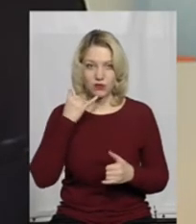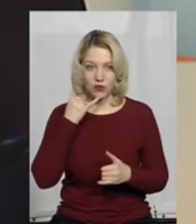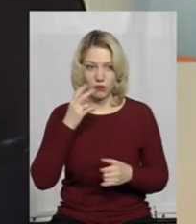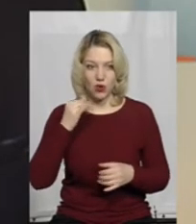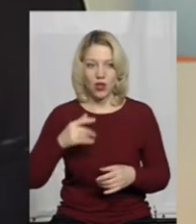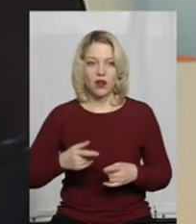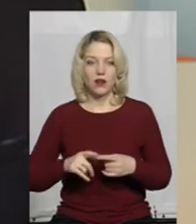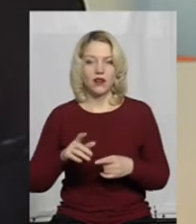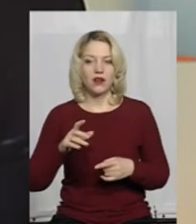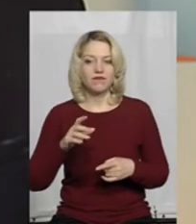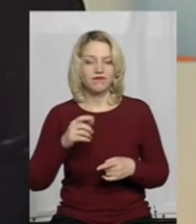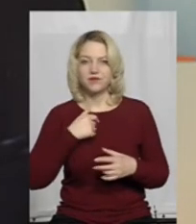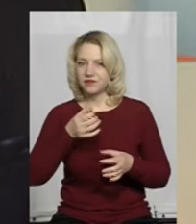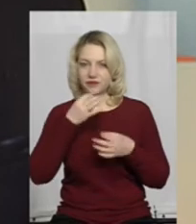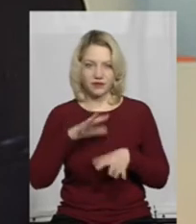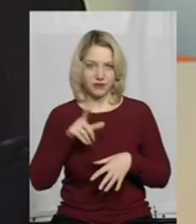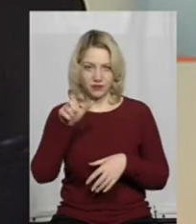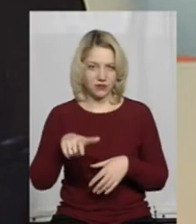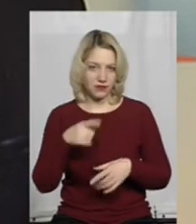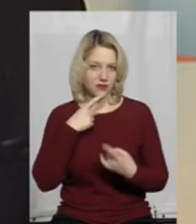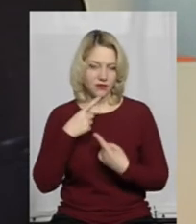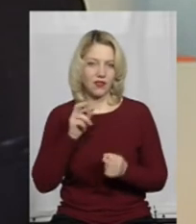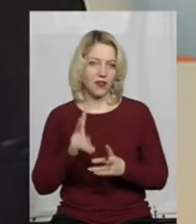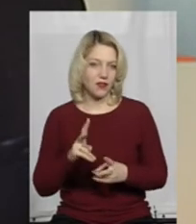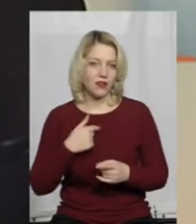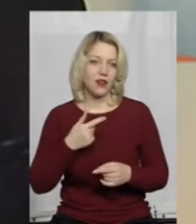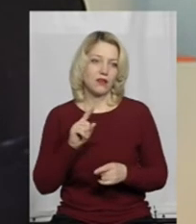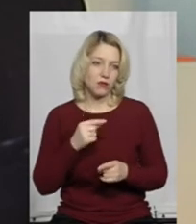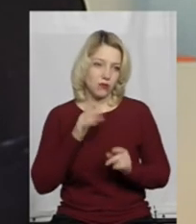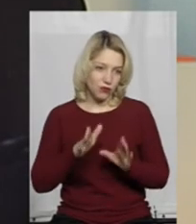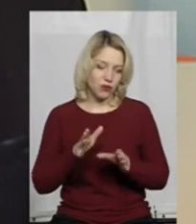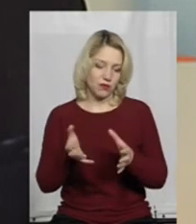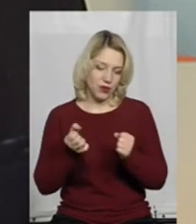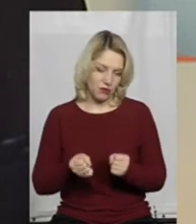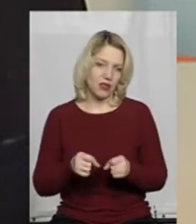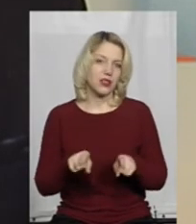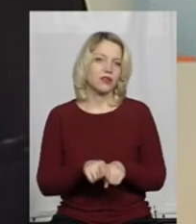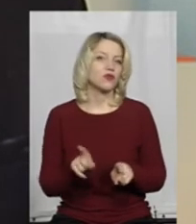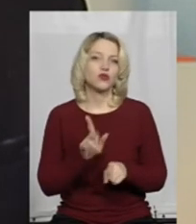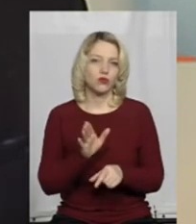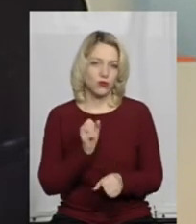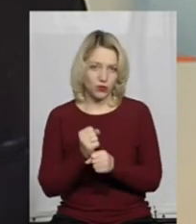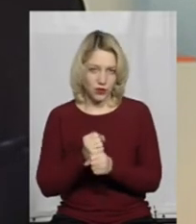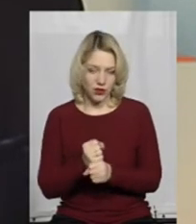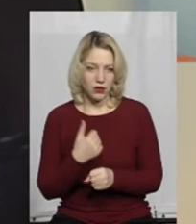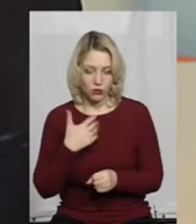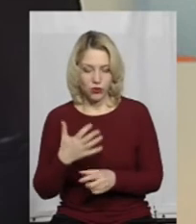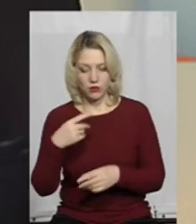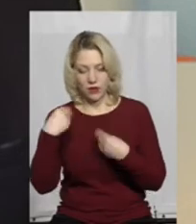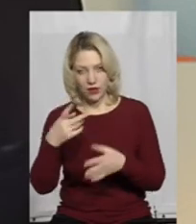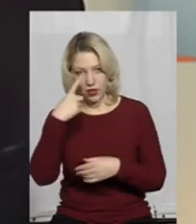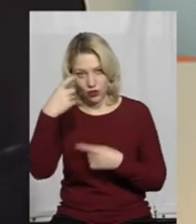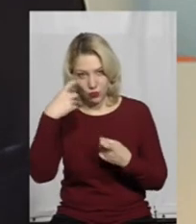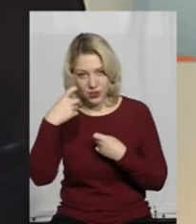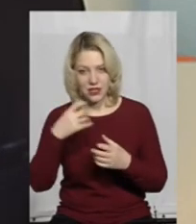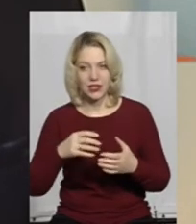Якби я не задоволена його коментарями, будемо приймати міри. Ми хочемо дати йому інформаційний запит, щоб дали нам